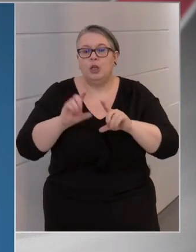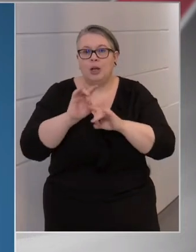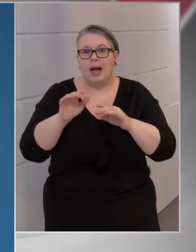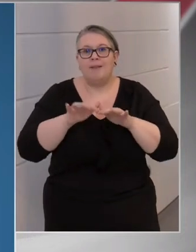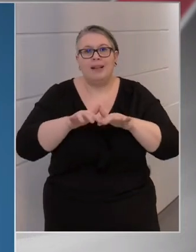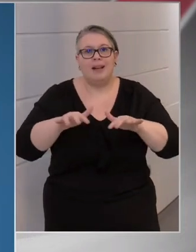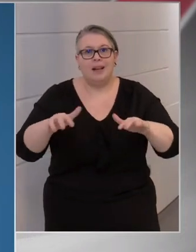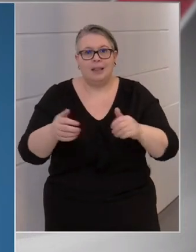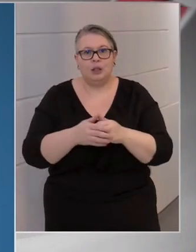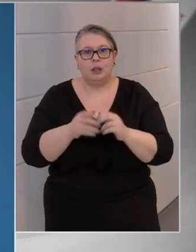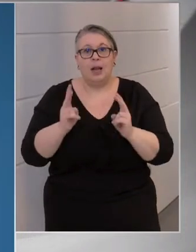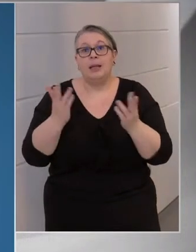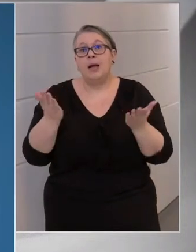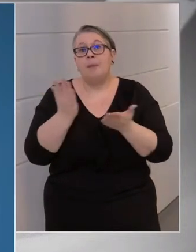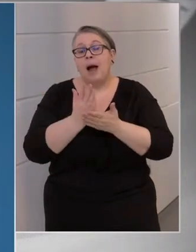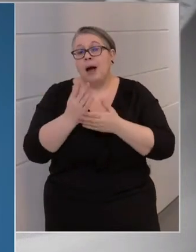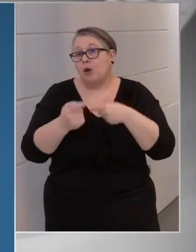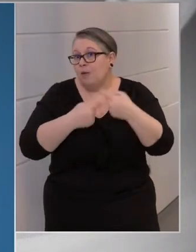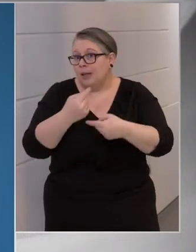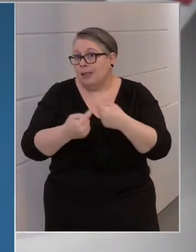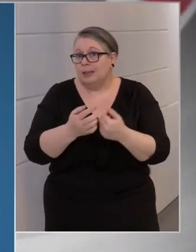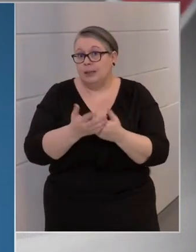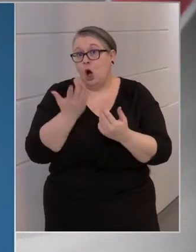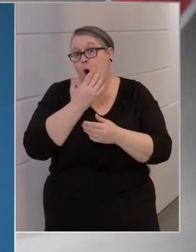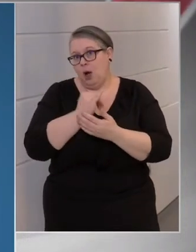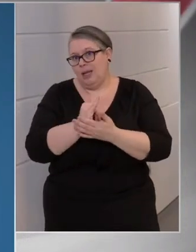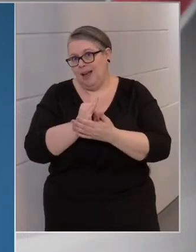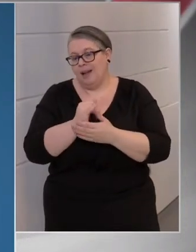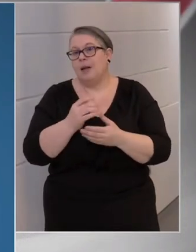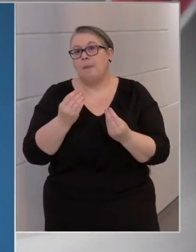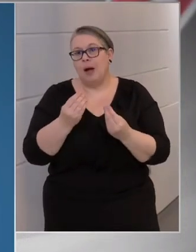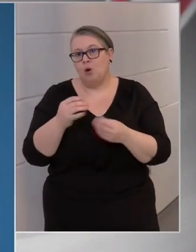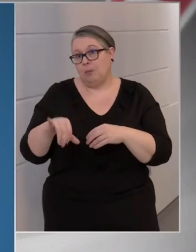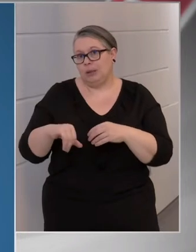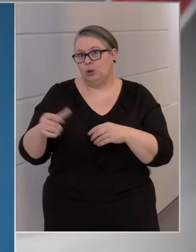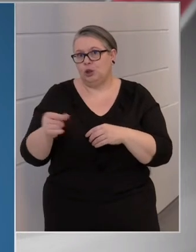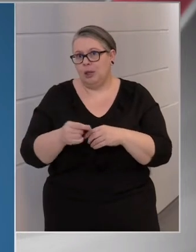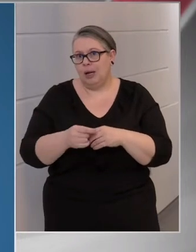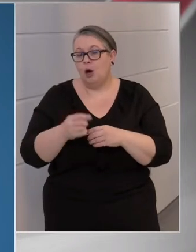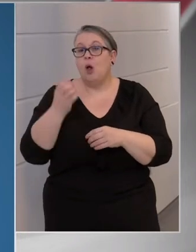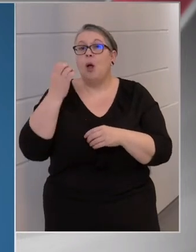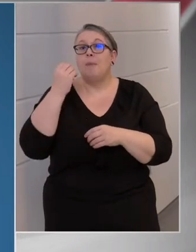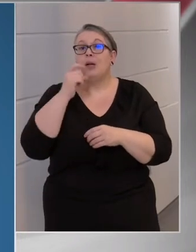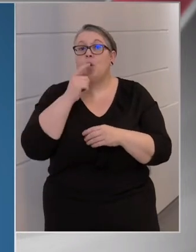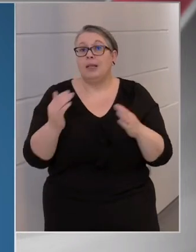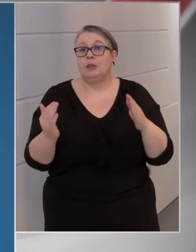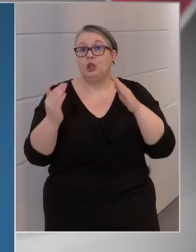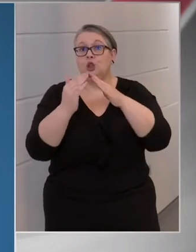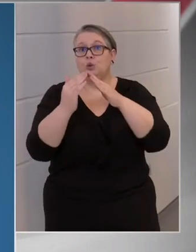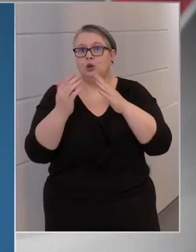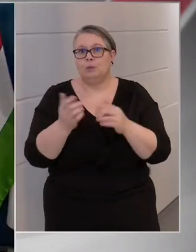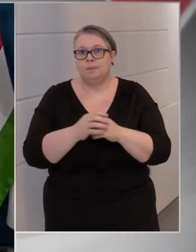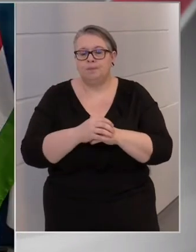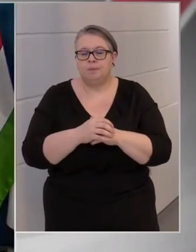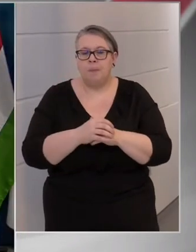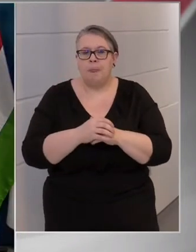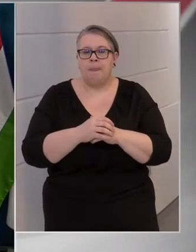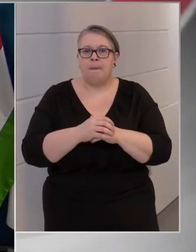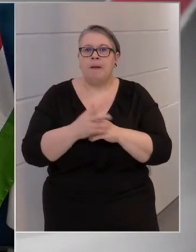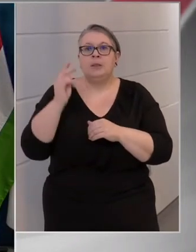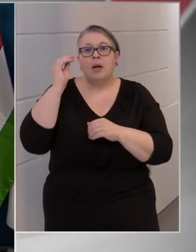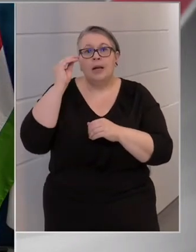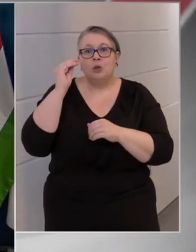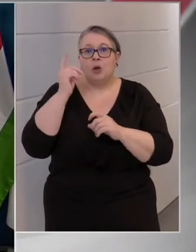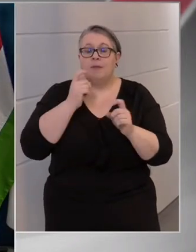terjedését? Lehet-e már arra következtetni, és ha igen, akkor mekkora biztonsága, hogy mikor tetőzik a harmadik hullám? A